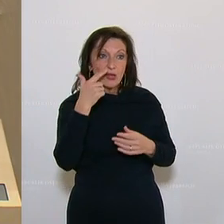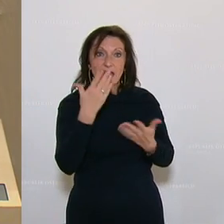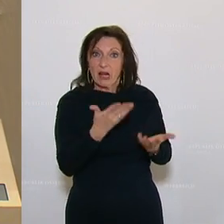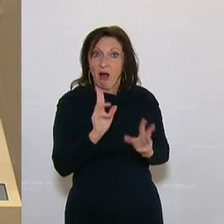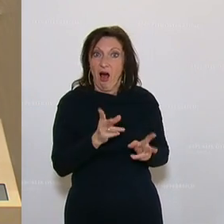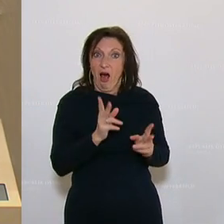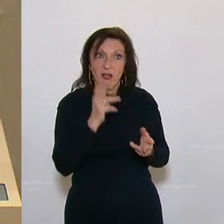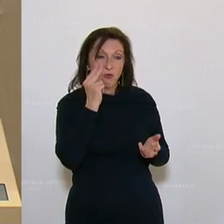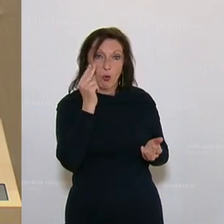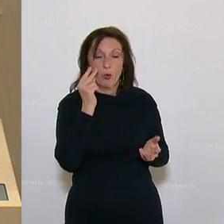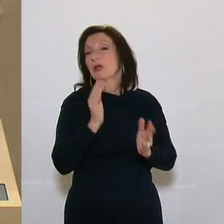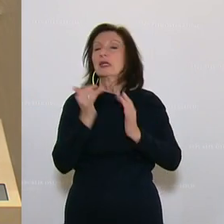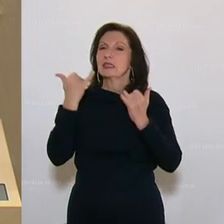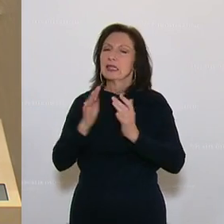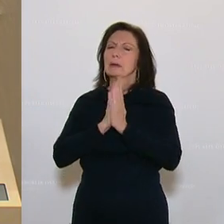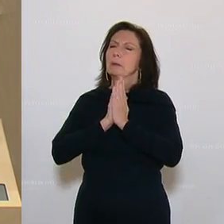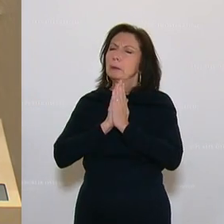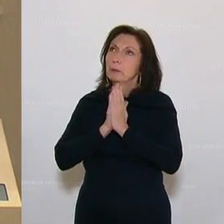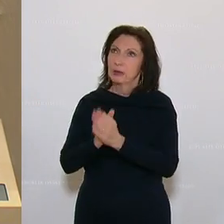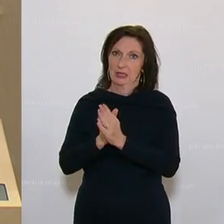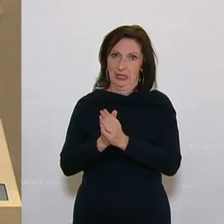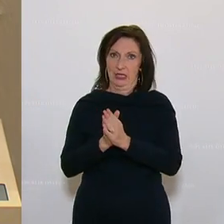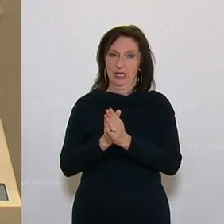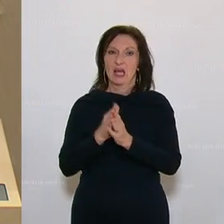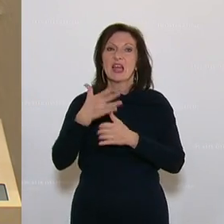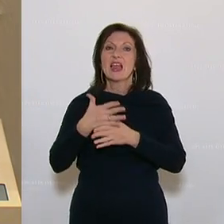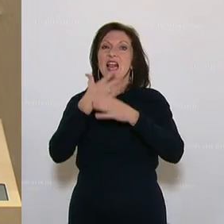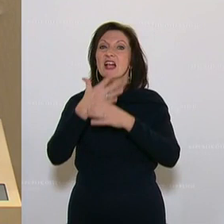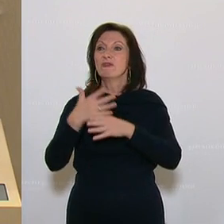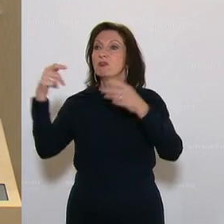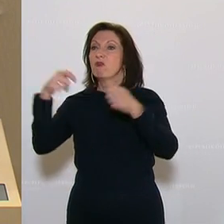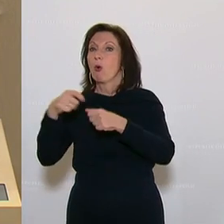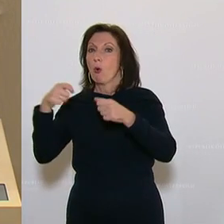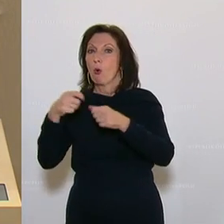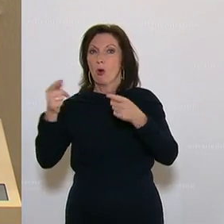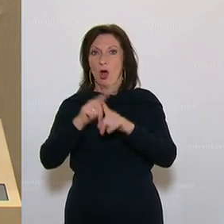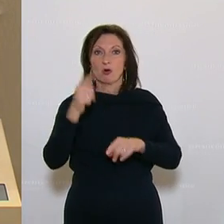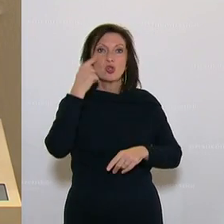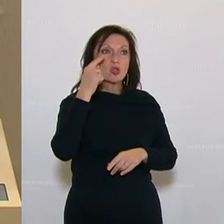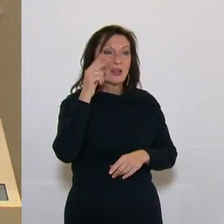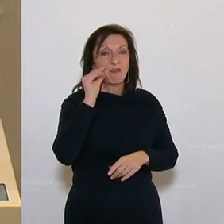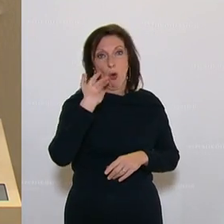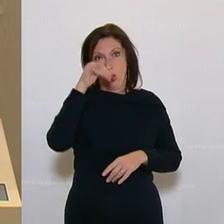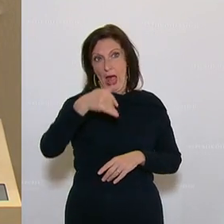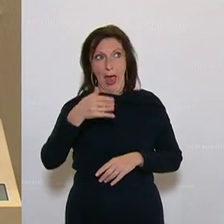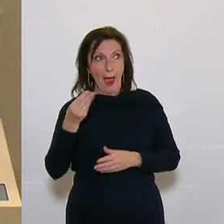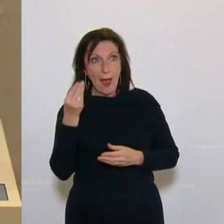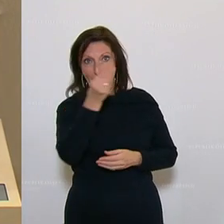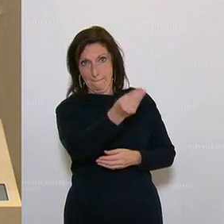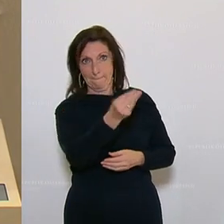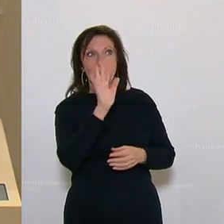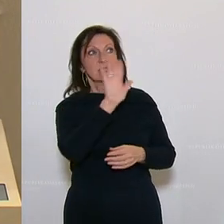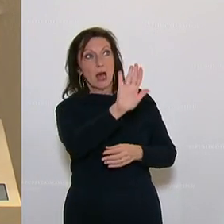wohnen können. Möchte ich Sie wirklich bitten, diese Hilfsfonds, die es gibt, auch den Studierendenwohnheimen ihren Bedingungen